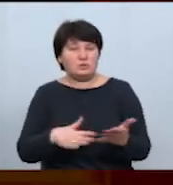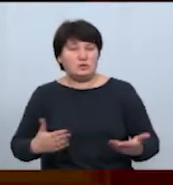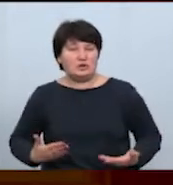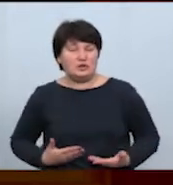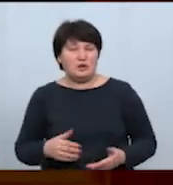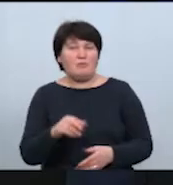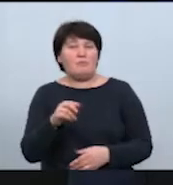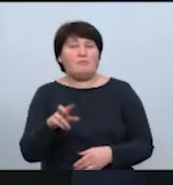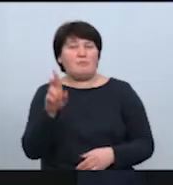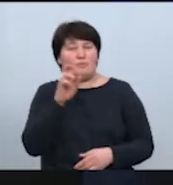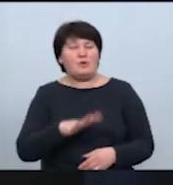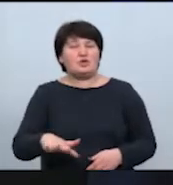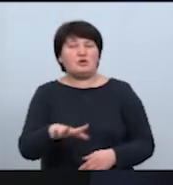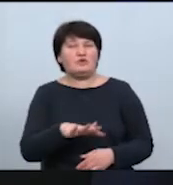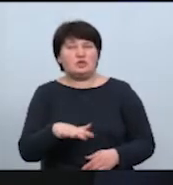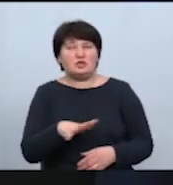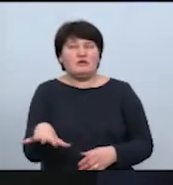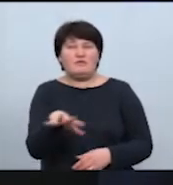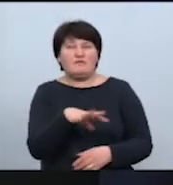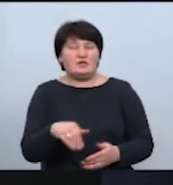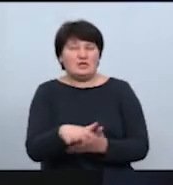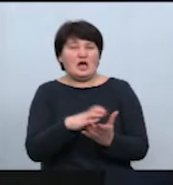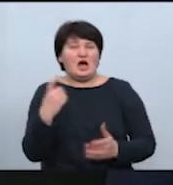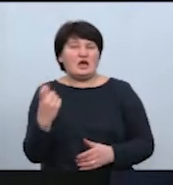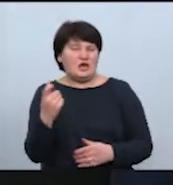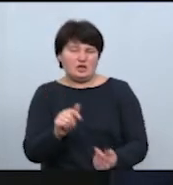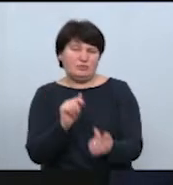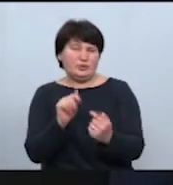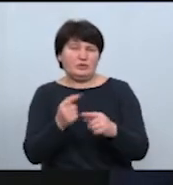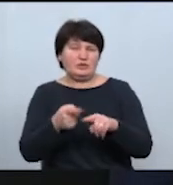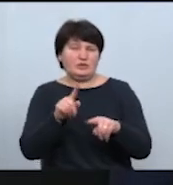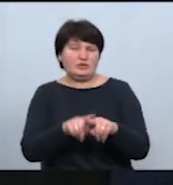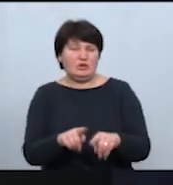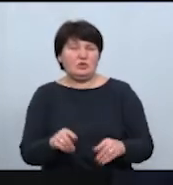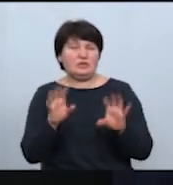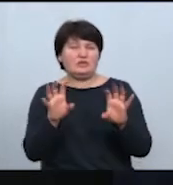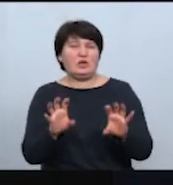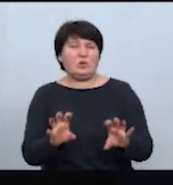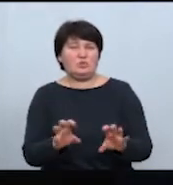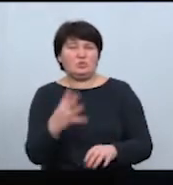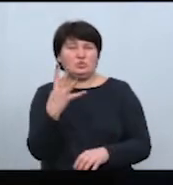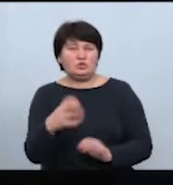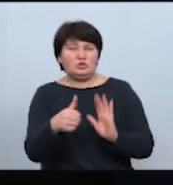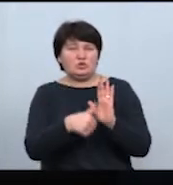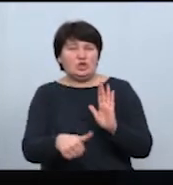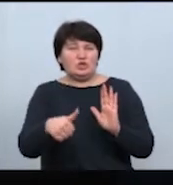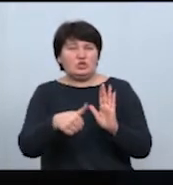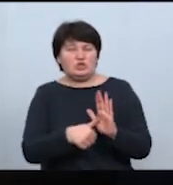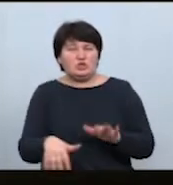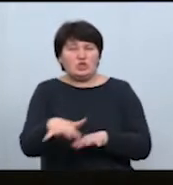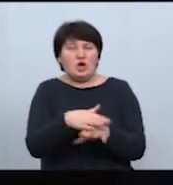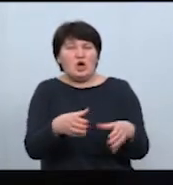«Батьківщина». Всі аграрні асоціації виступили проти цього закону. 466 громад